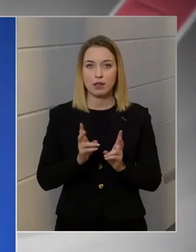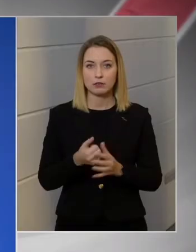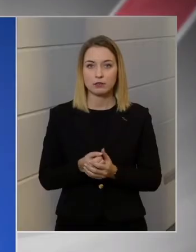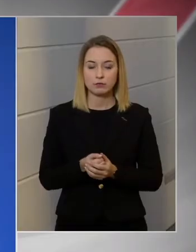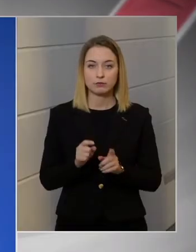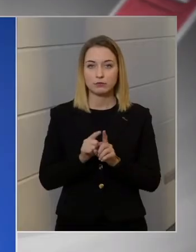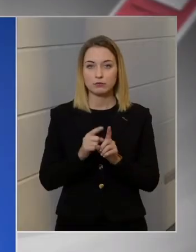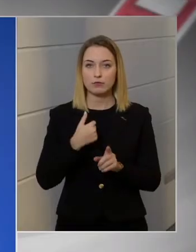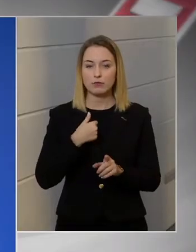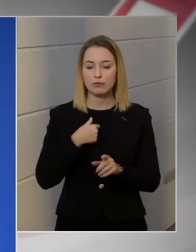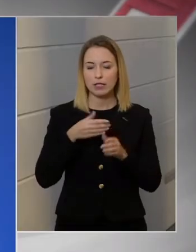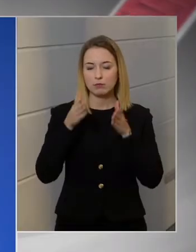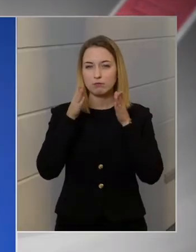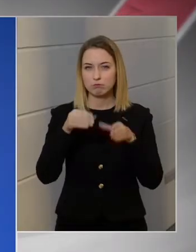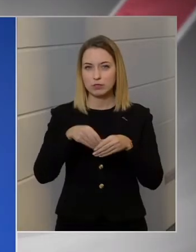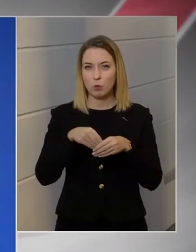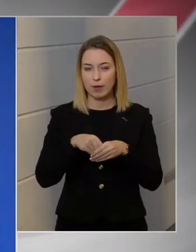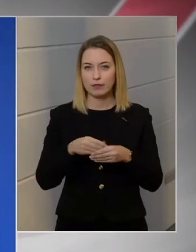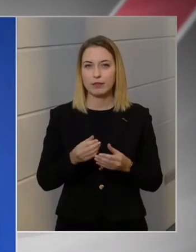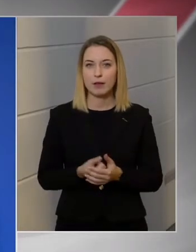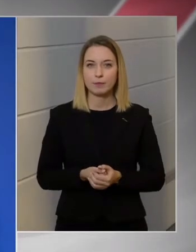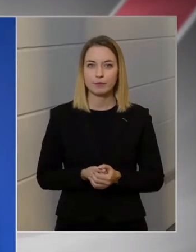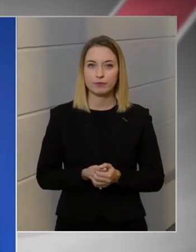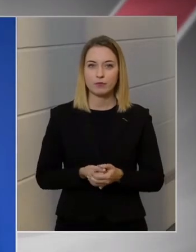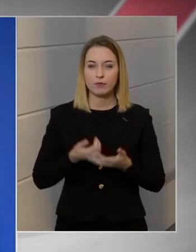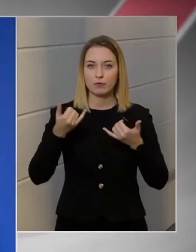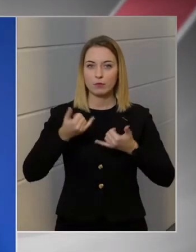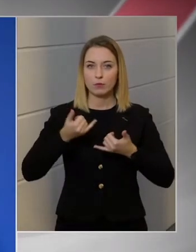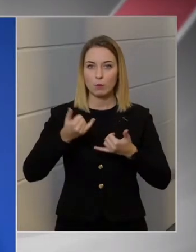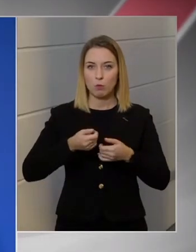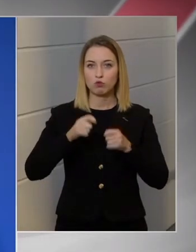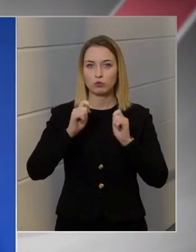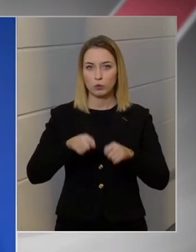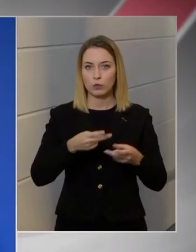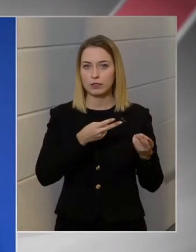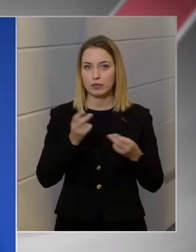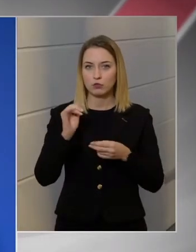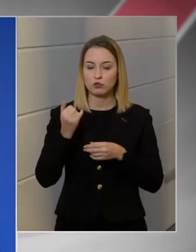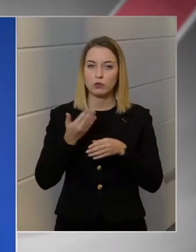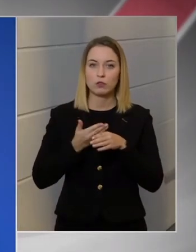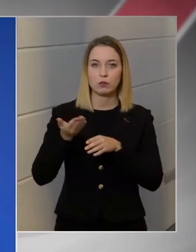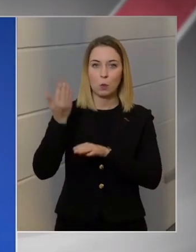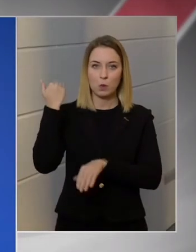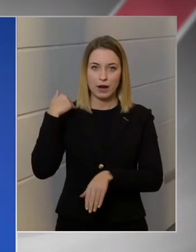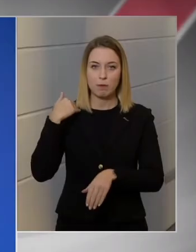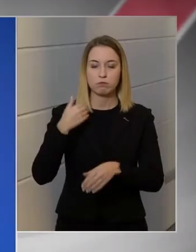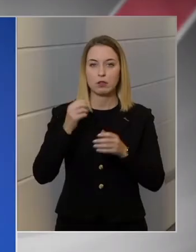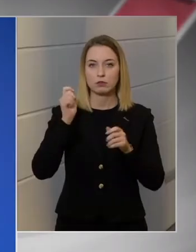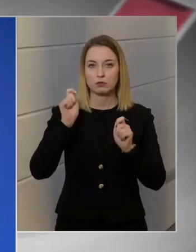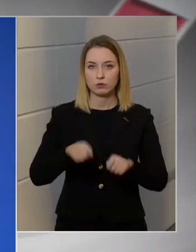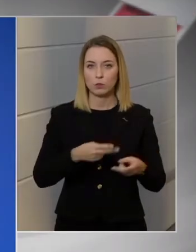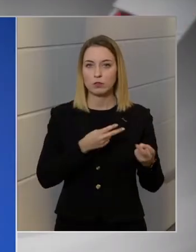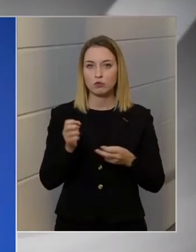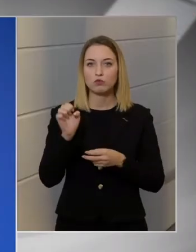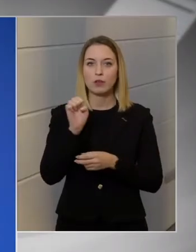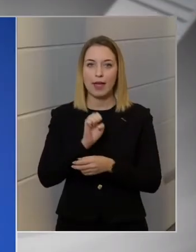őszintén bízom abban, főleg, hogy a most meghozott döntésünk, meg a korábban meghozott döntéseink is az európai gyakorlatnak is megfelelnek,